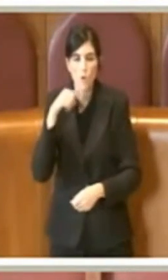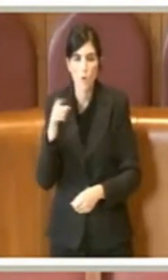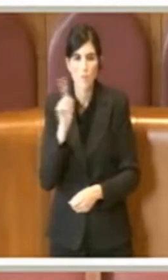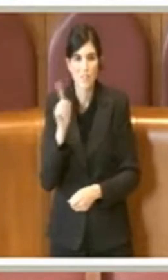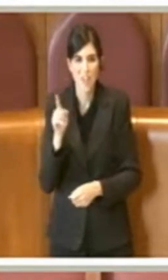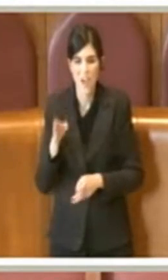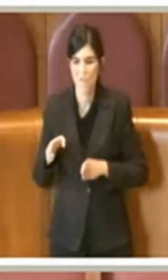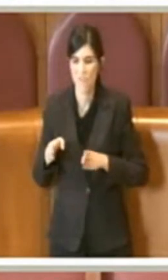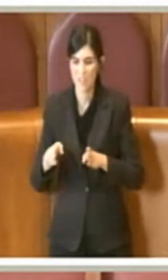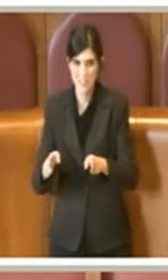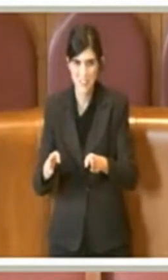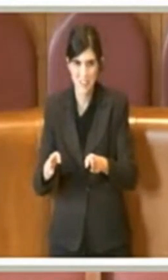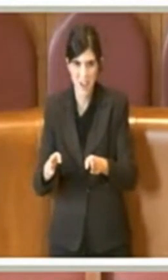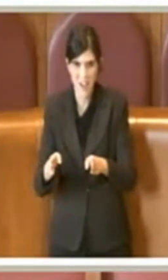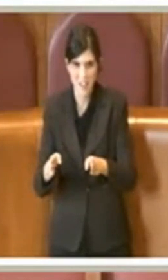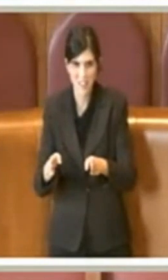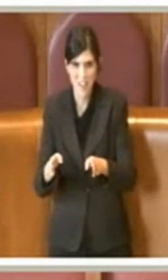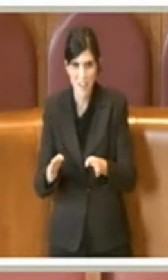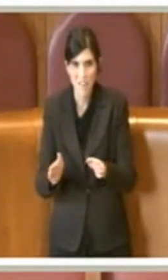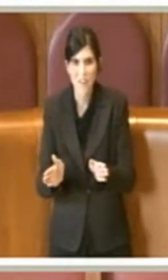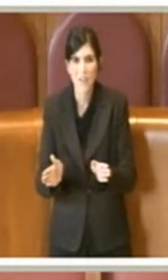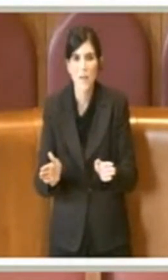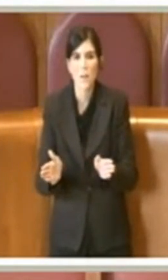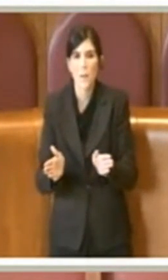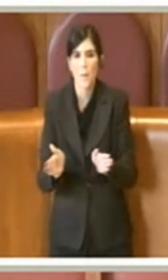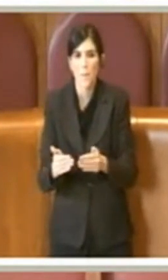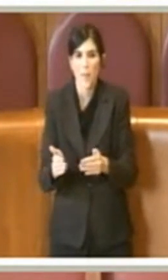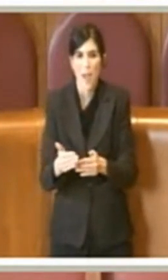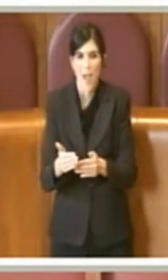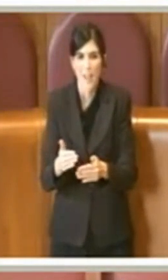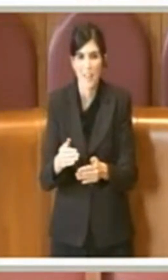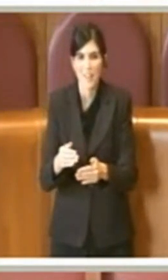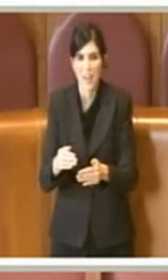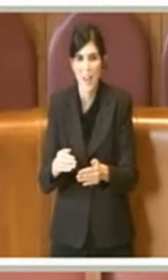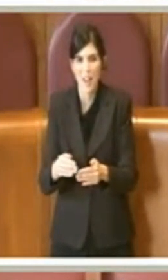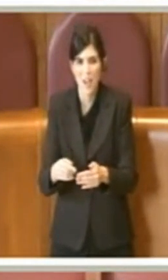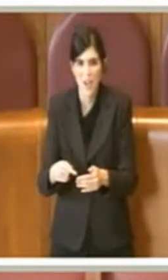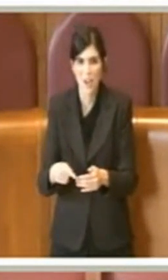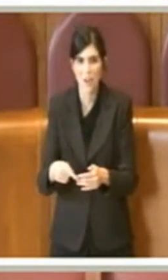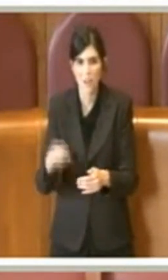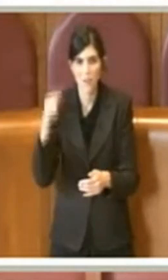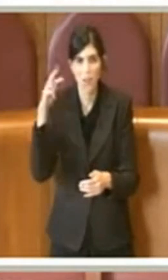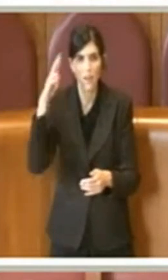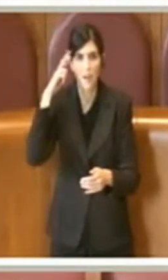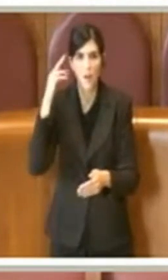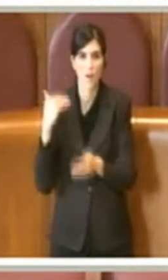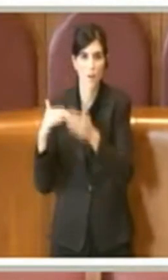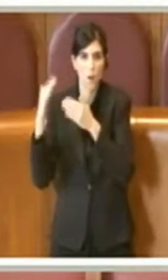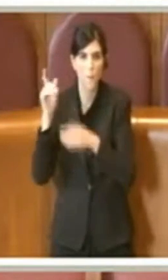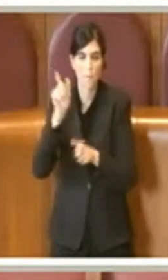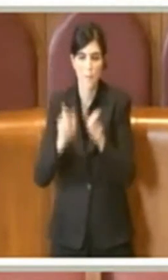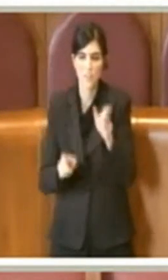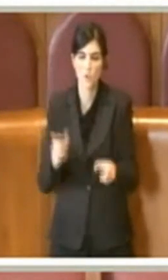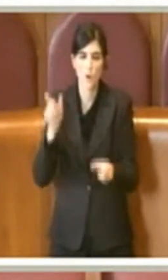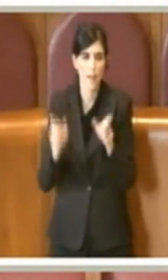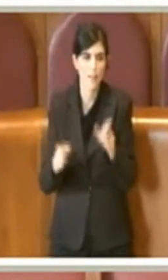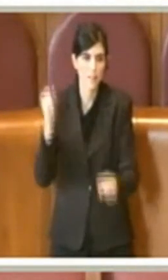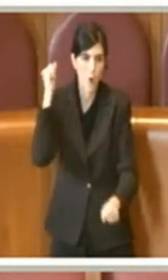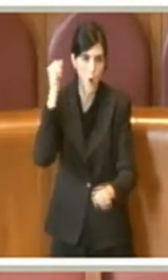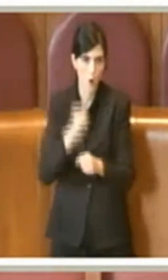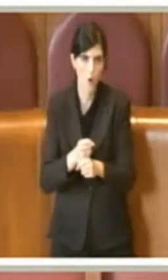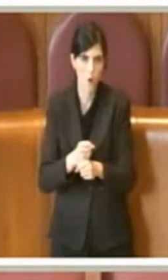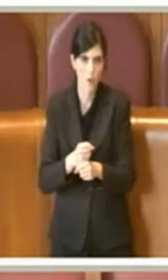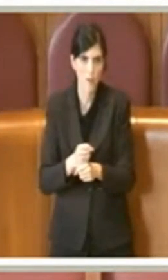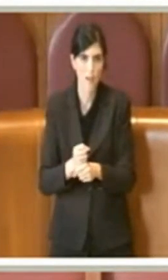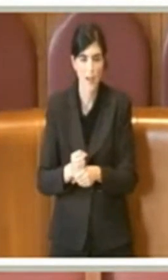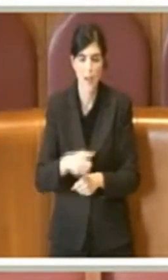strade dove ci sono i sanpietrini storici che quelle operazioni che noi oggi ricordiamo